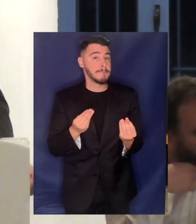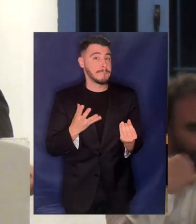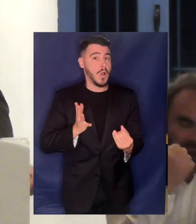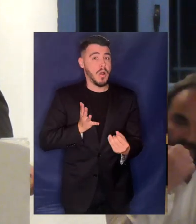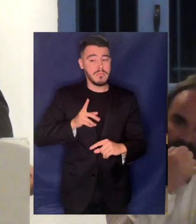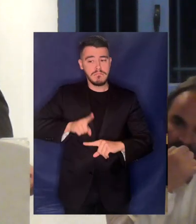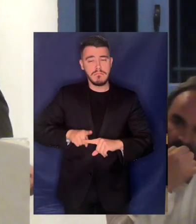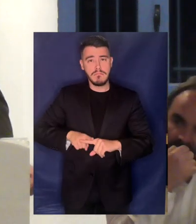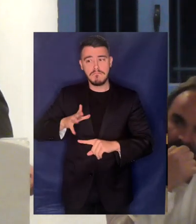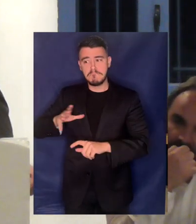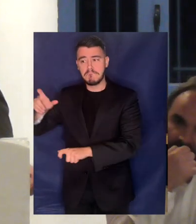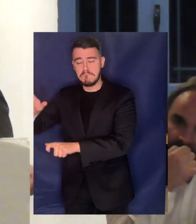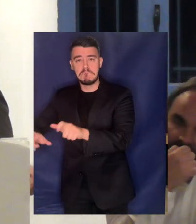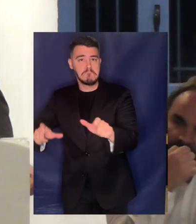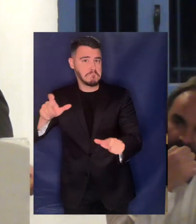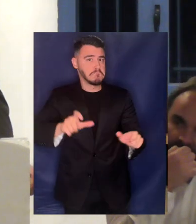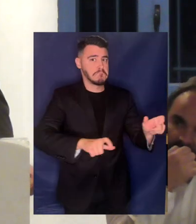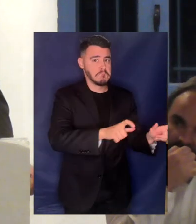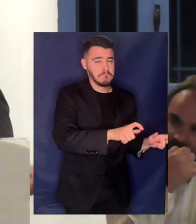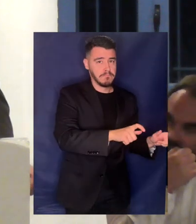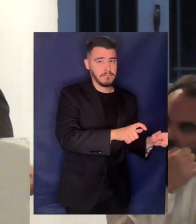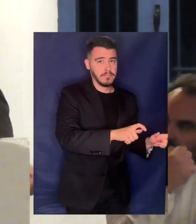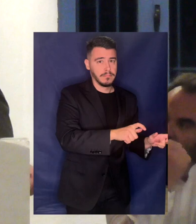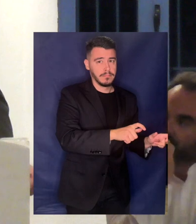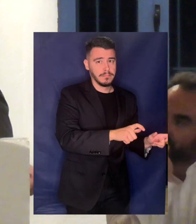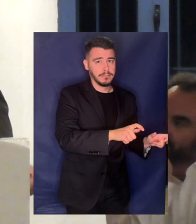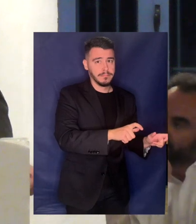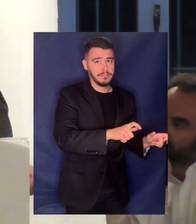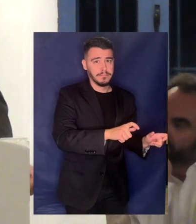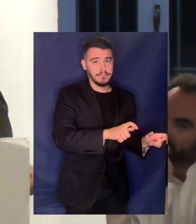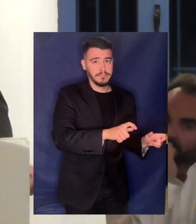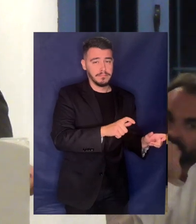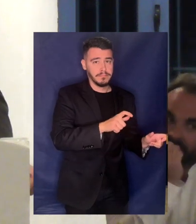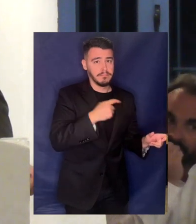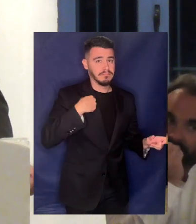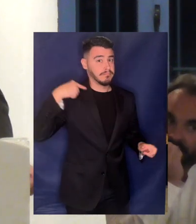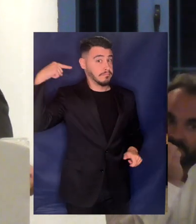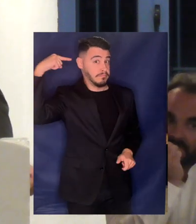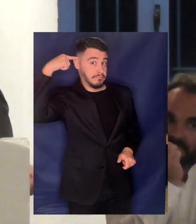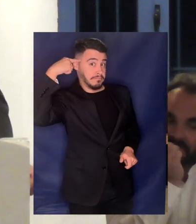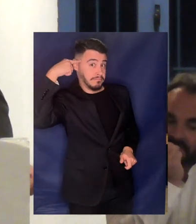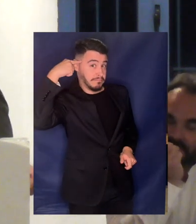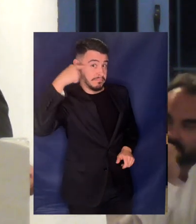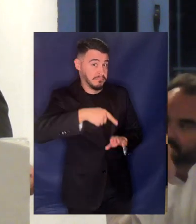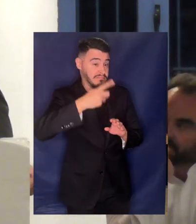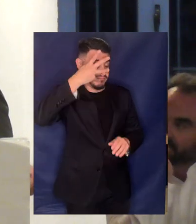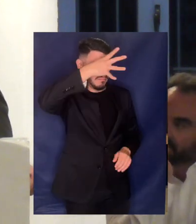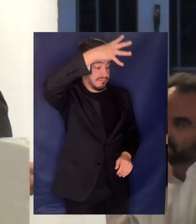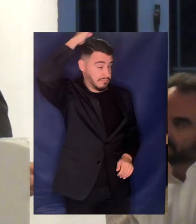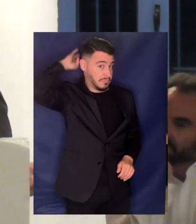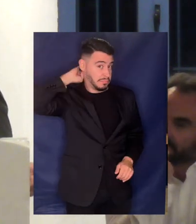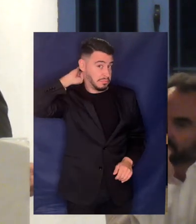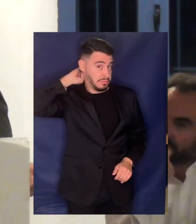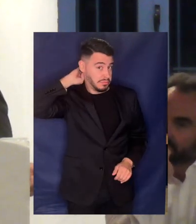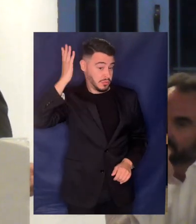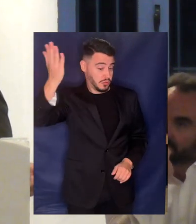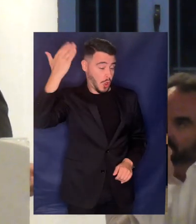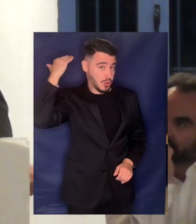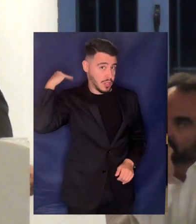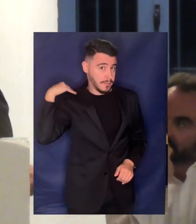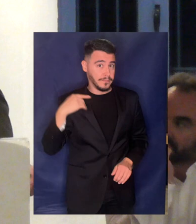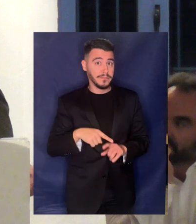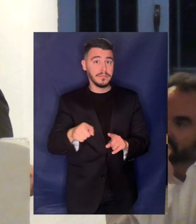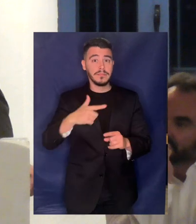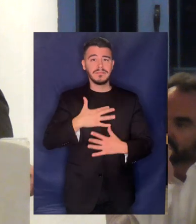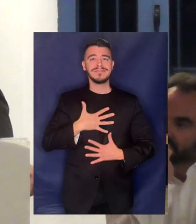περικεφαλές και ήταν συνδεταγμένοι σε σχήμα σάρισας το οξυγόνο που παίρναμε με συνθετικό του